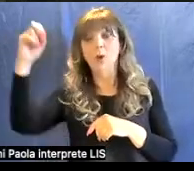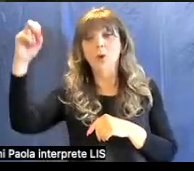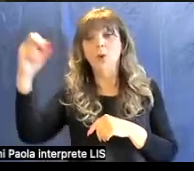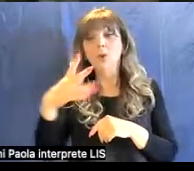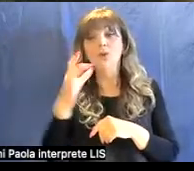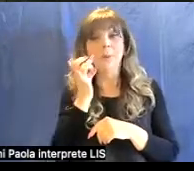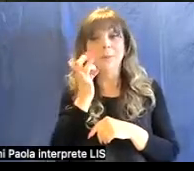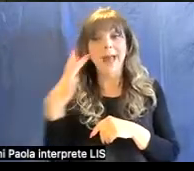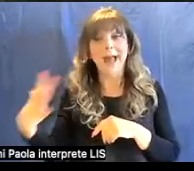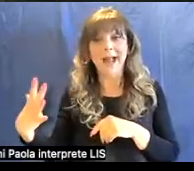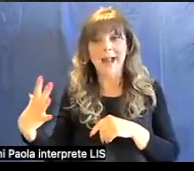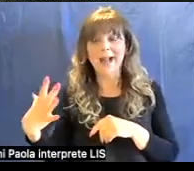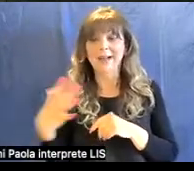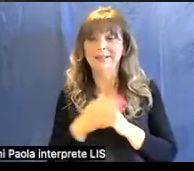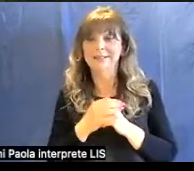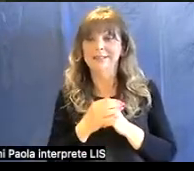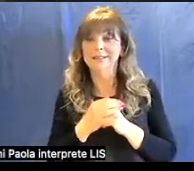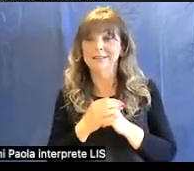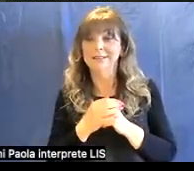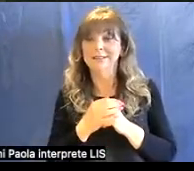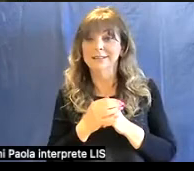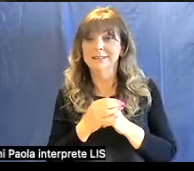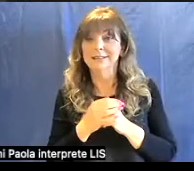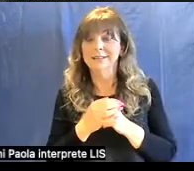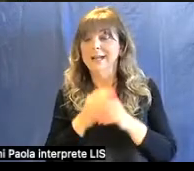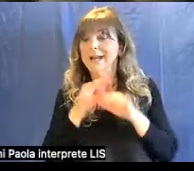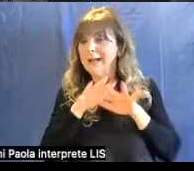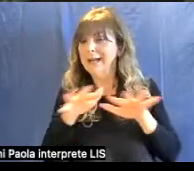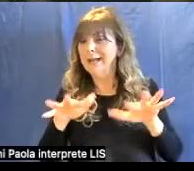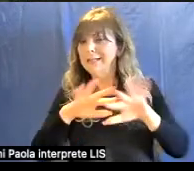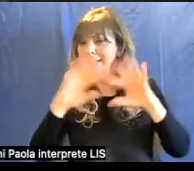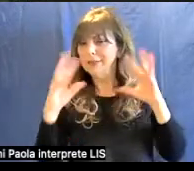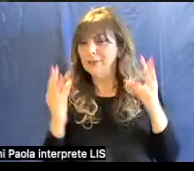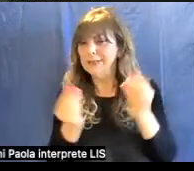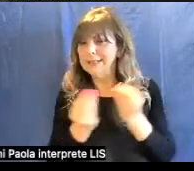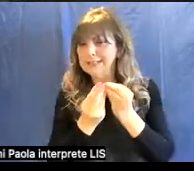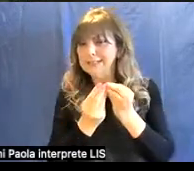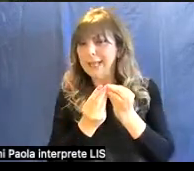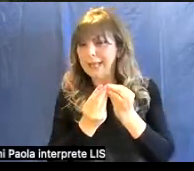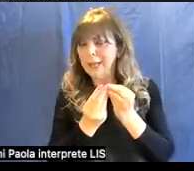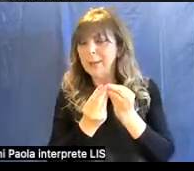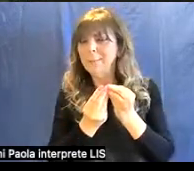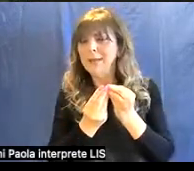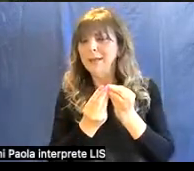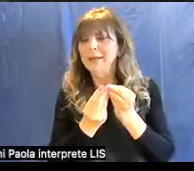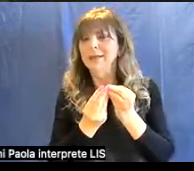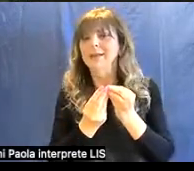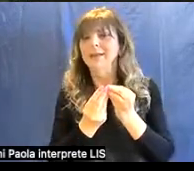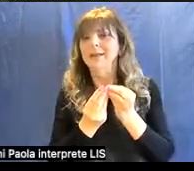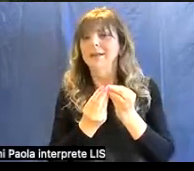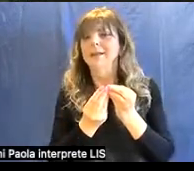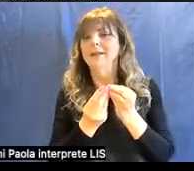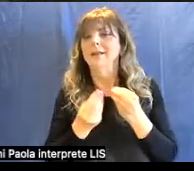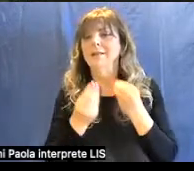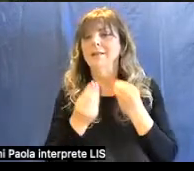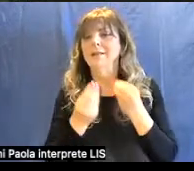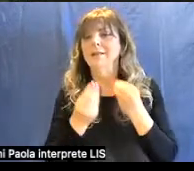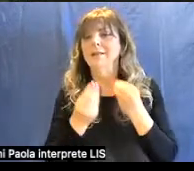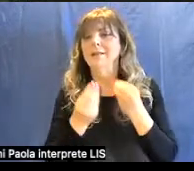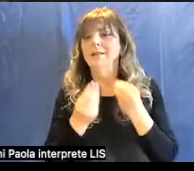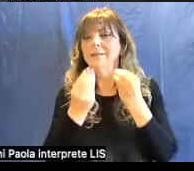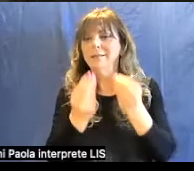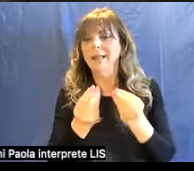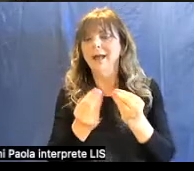cioè la composizione di tutte queste radiazioni che sommate danno origine a una radiazione bianca.